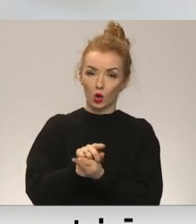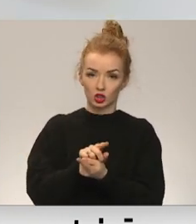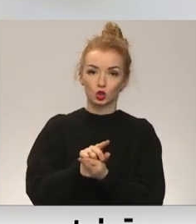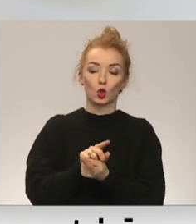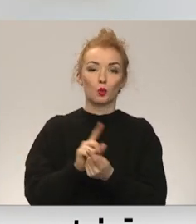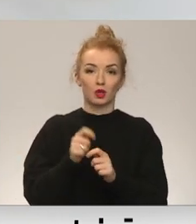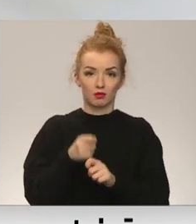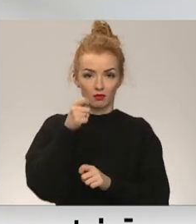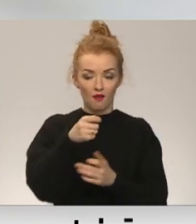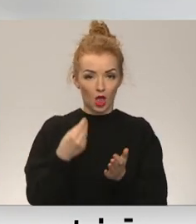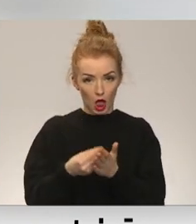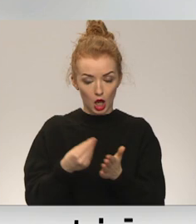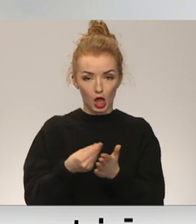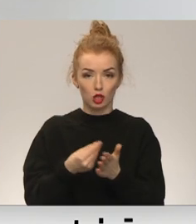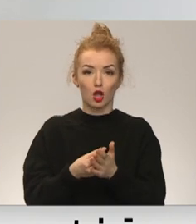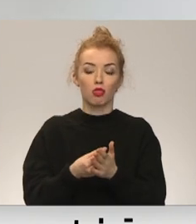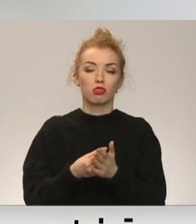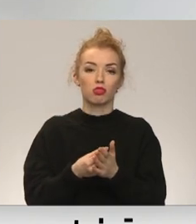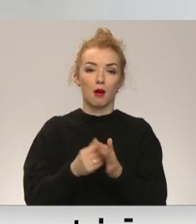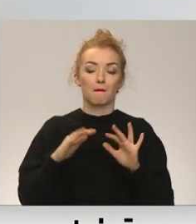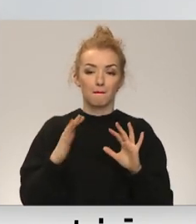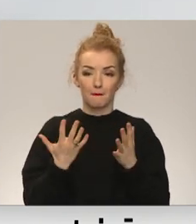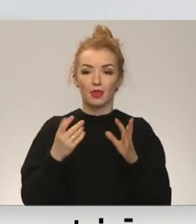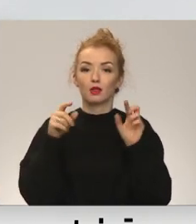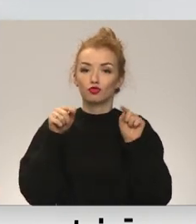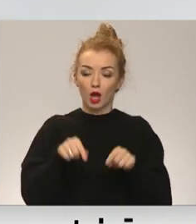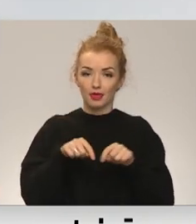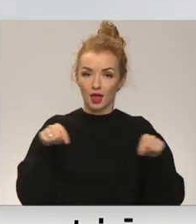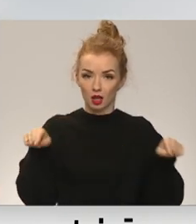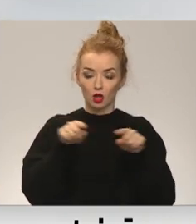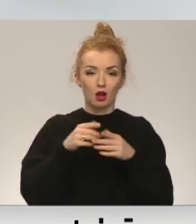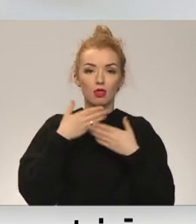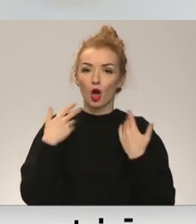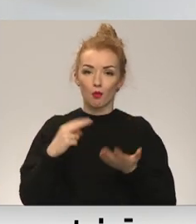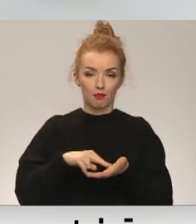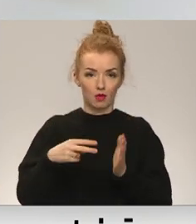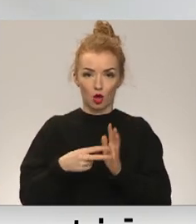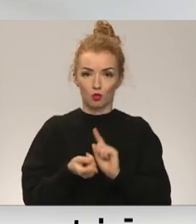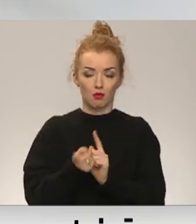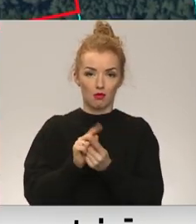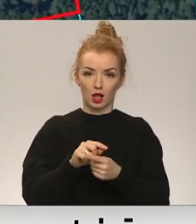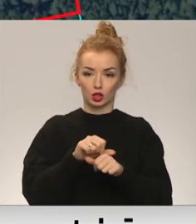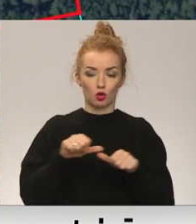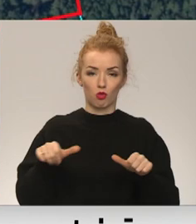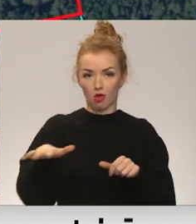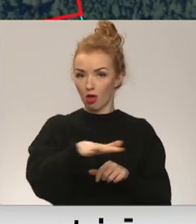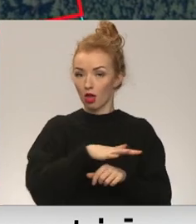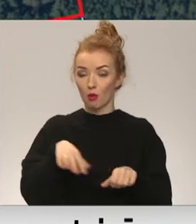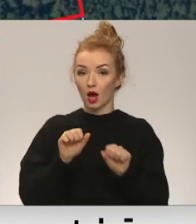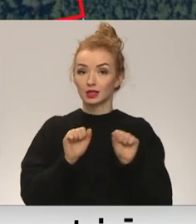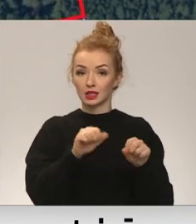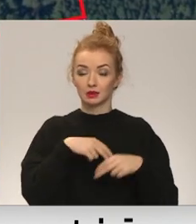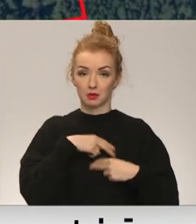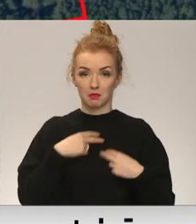izvērtēšanai gan komitējās, gan domas sēdēs, šajā teritorijā nav plānot mainīt šo zonēm. Aizsardzības